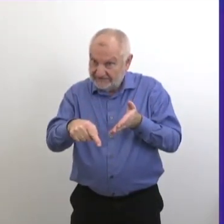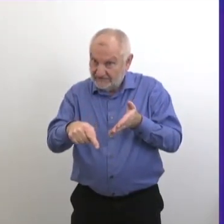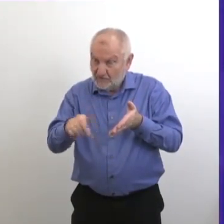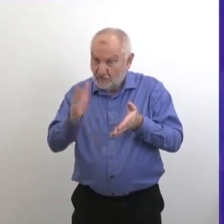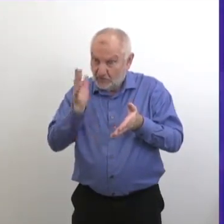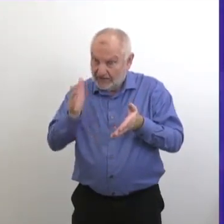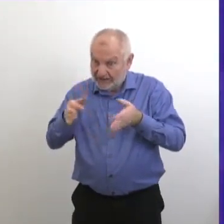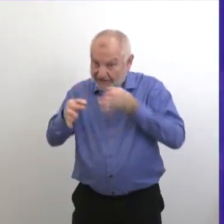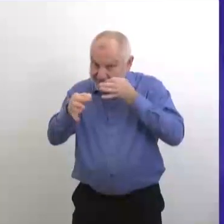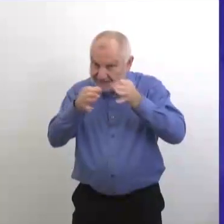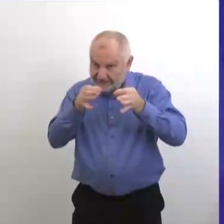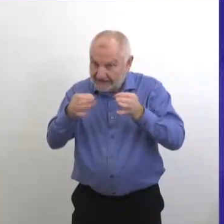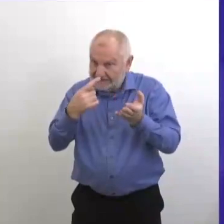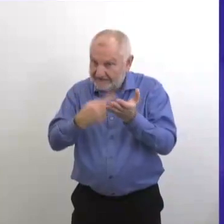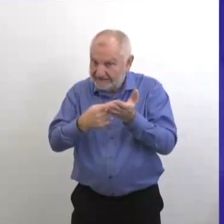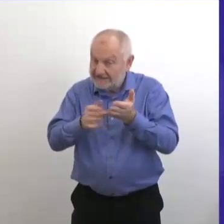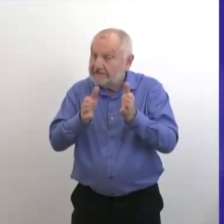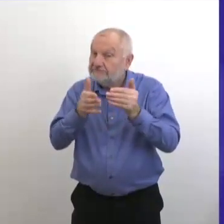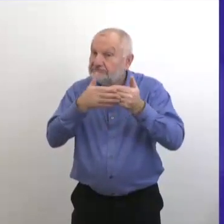est-ce que l'on veut avancer.